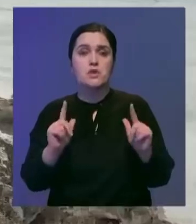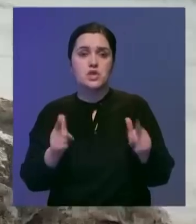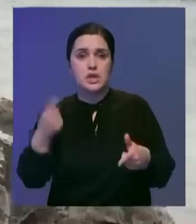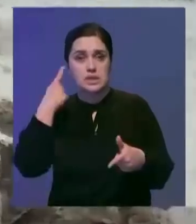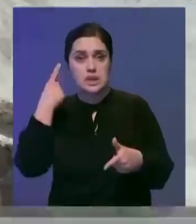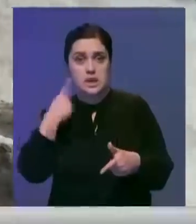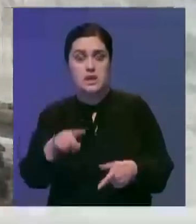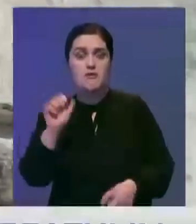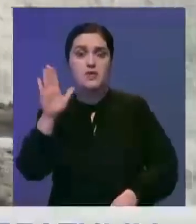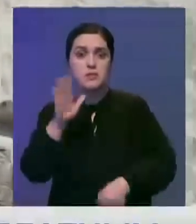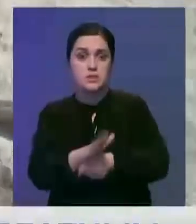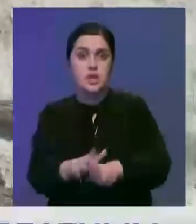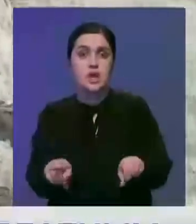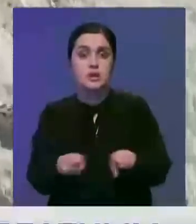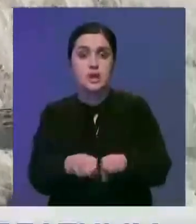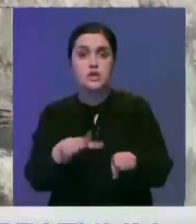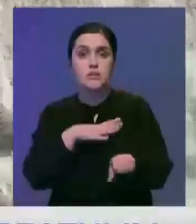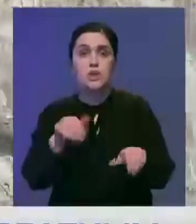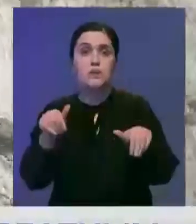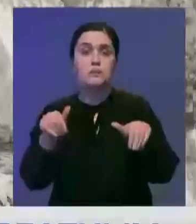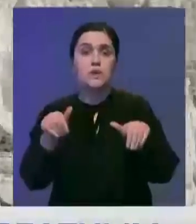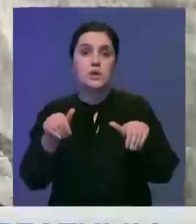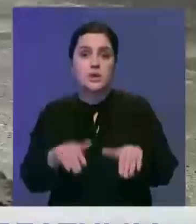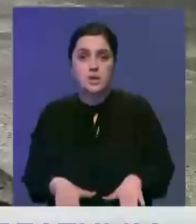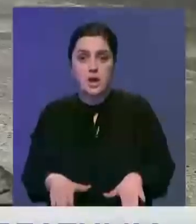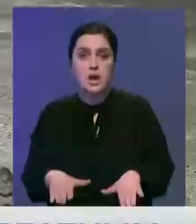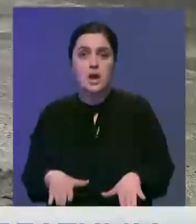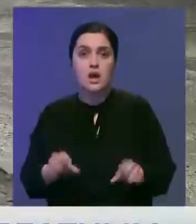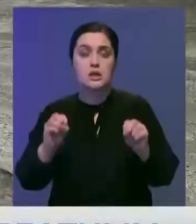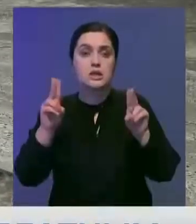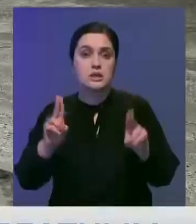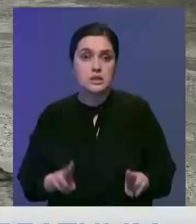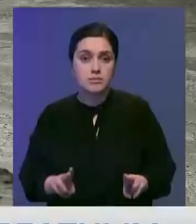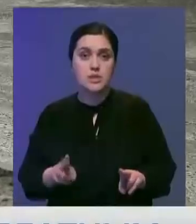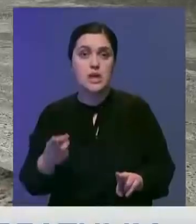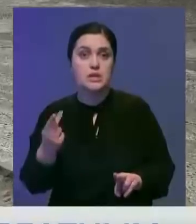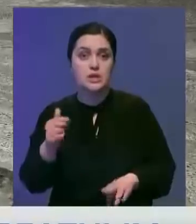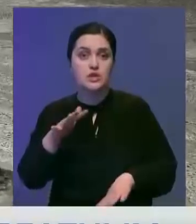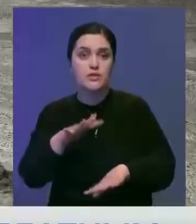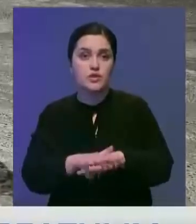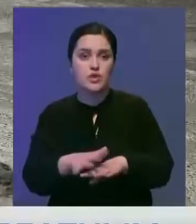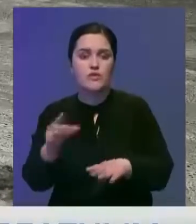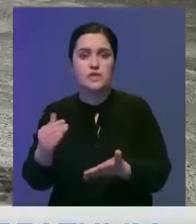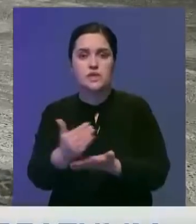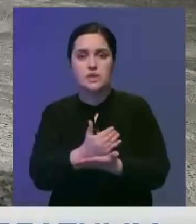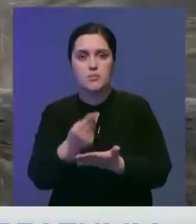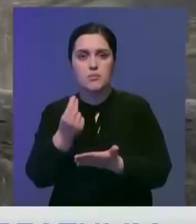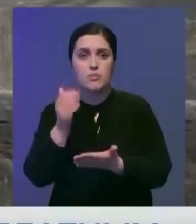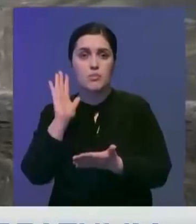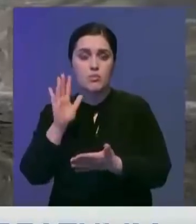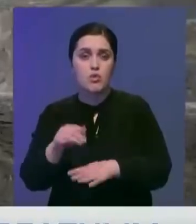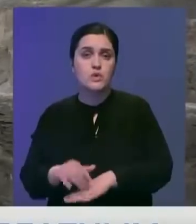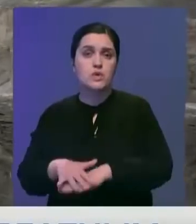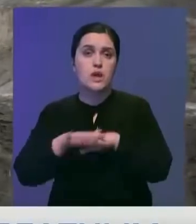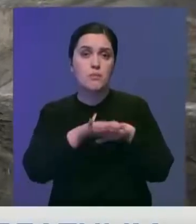поддержали идею и вынесли постановление. Также было принято решение о создании специального денежного счета. Все собранные